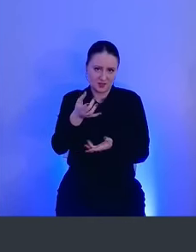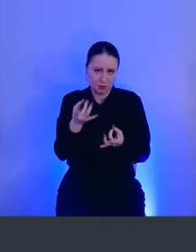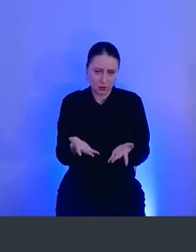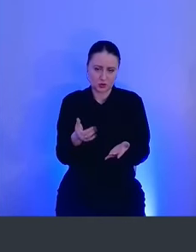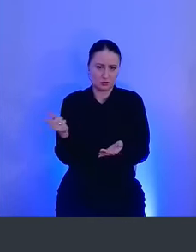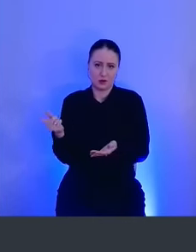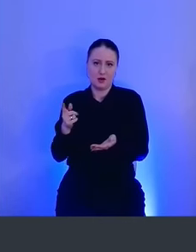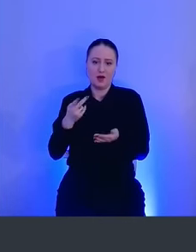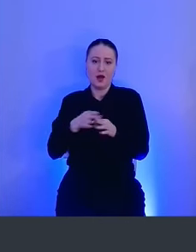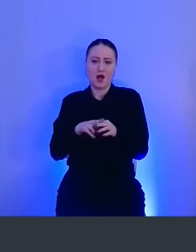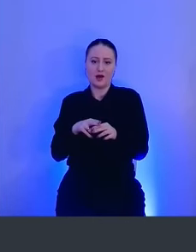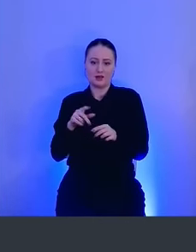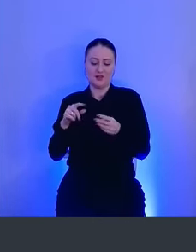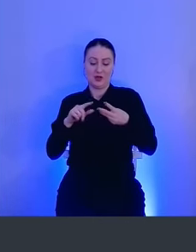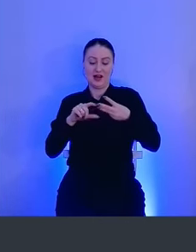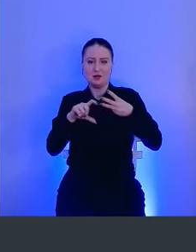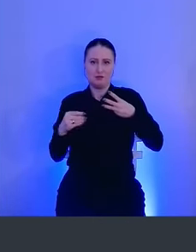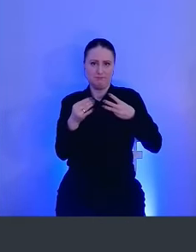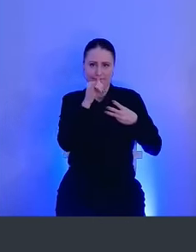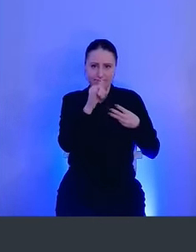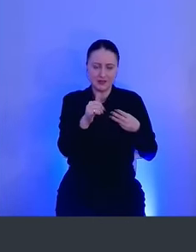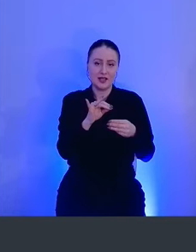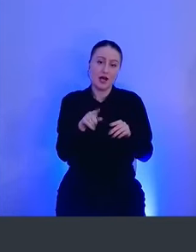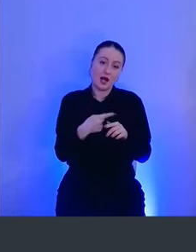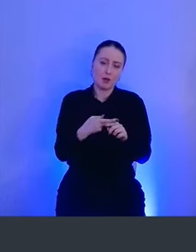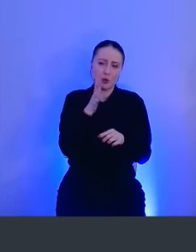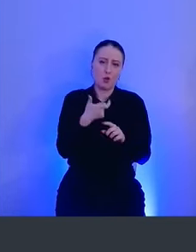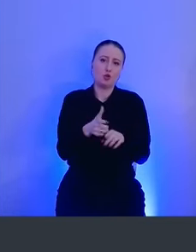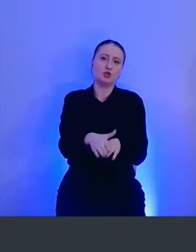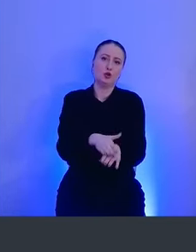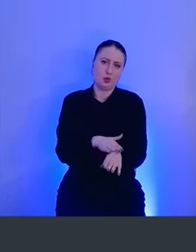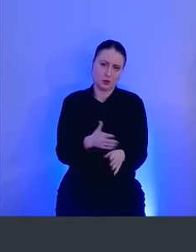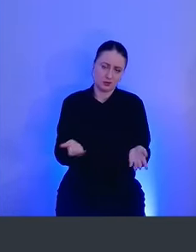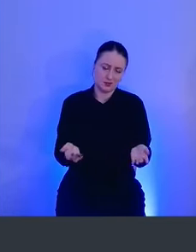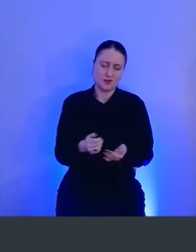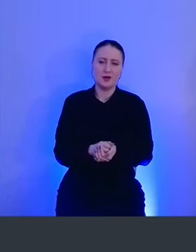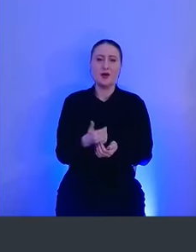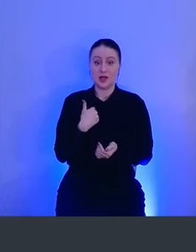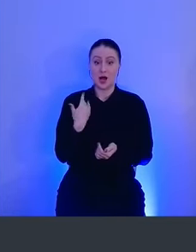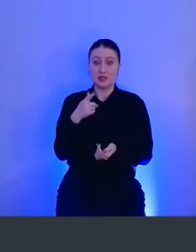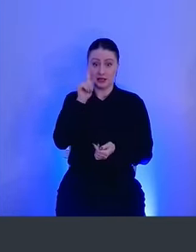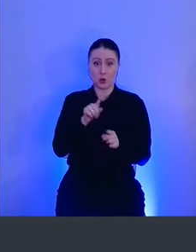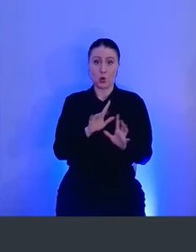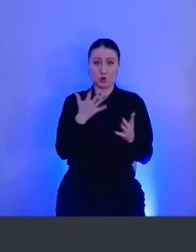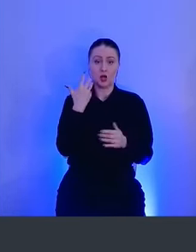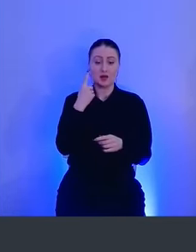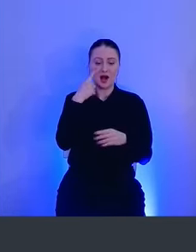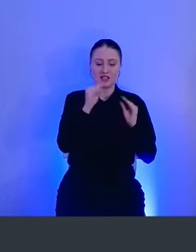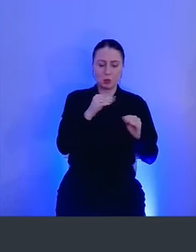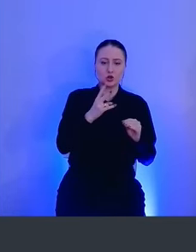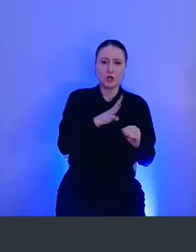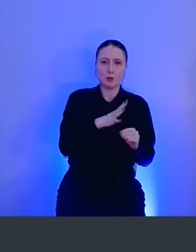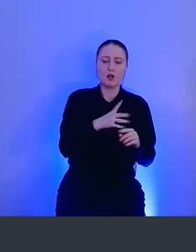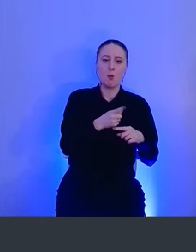не выдать этот самый entitlement, либо это будет происходить очень долго. Мне известен случай, когда разработчику понадобилось